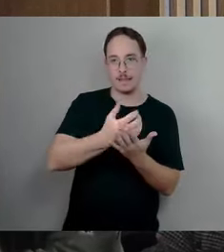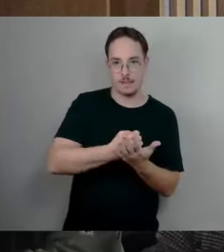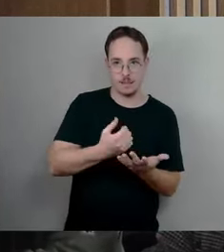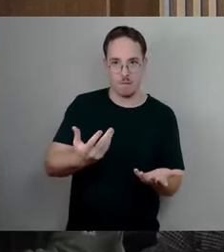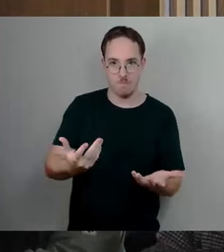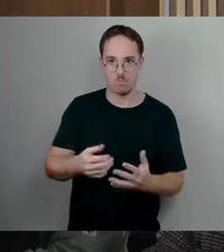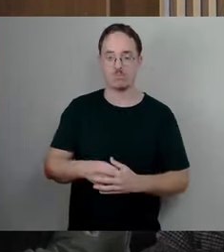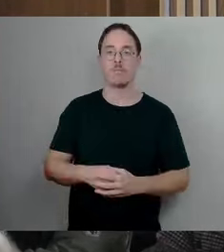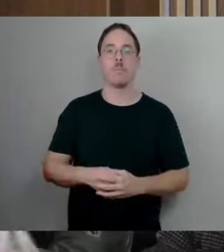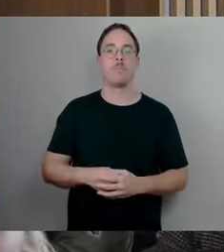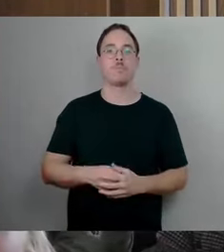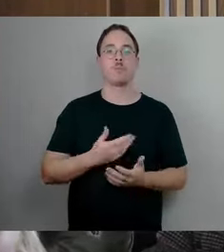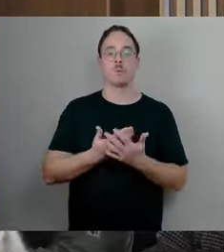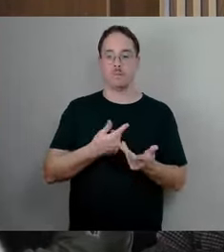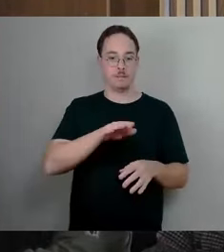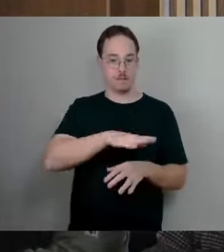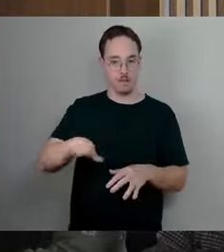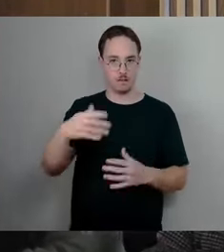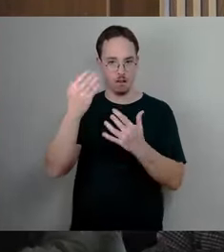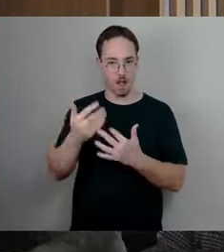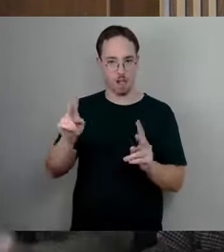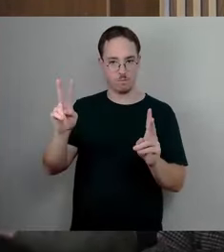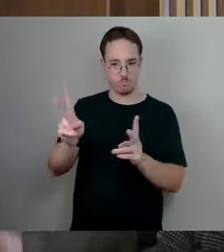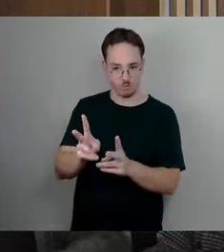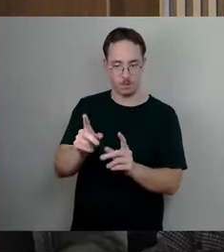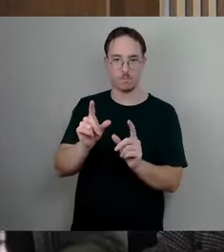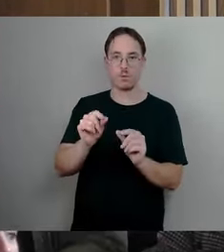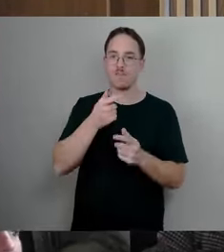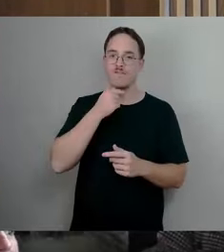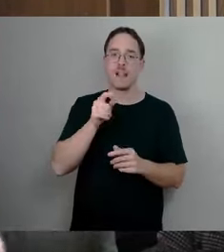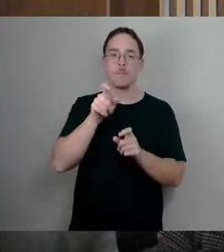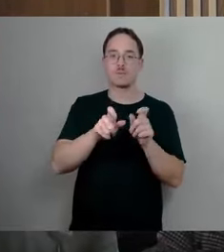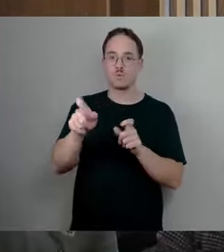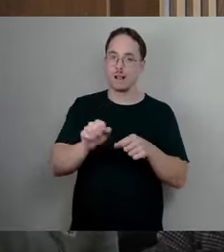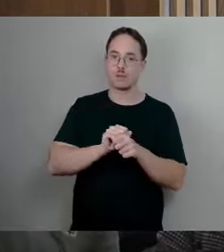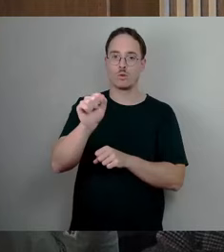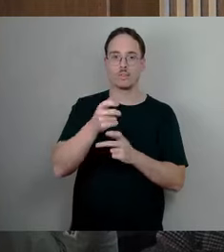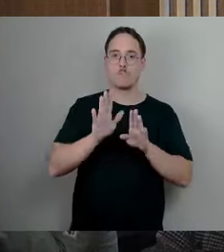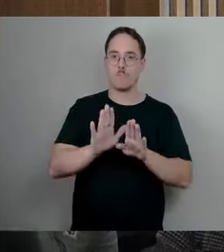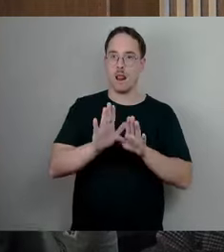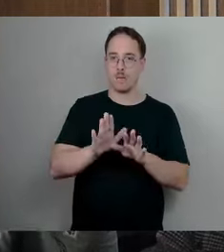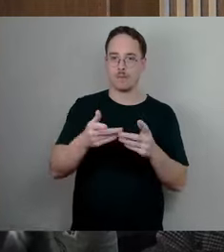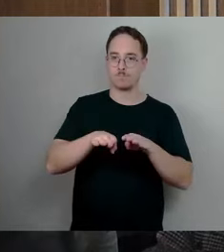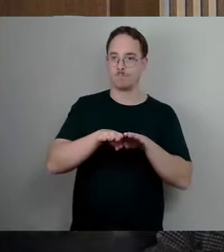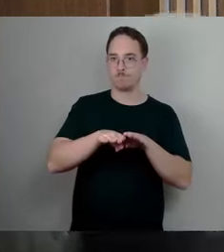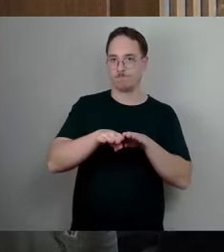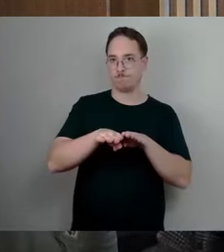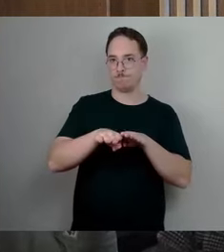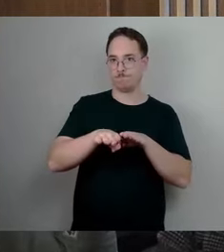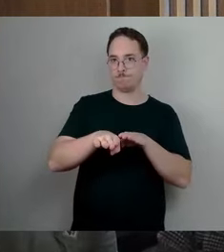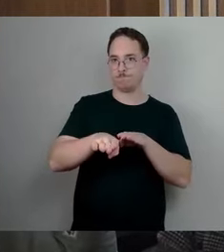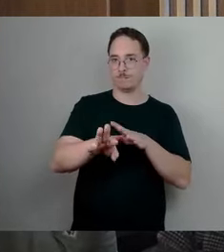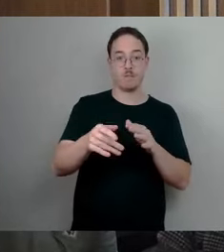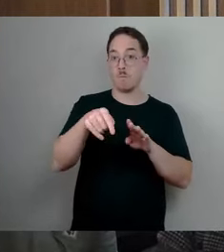das Personal aber stabil halten wollen, um schrittweise die Qualität zu verbessern. Mir ist nicht ganz klar, was die Annahme der Verwaltung